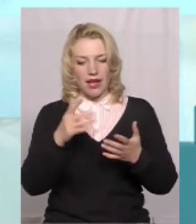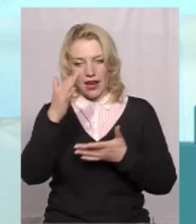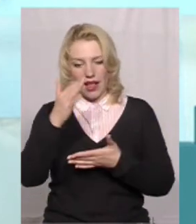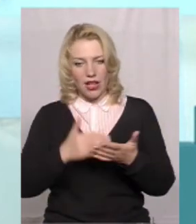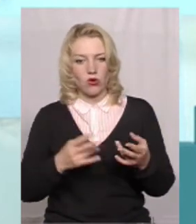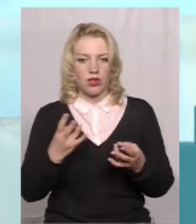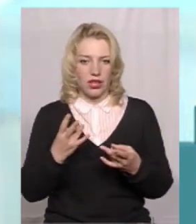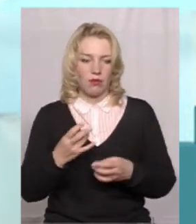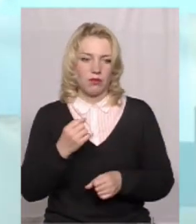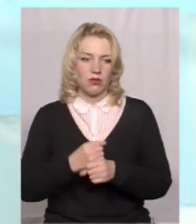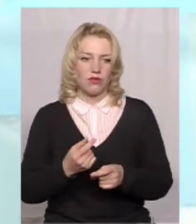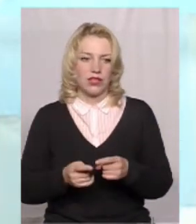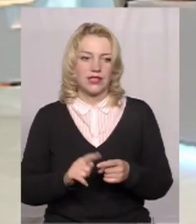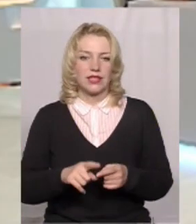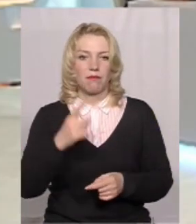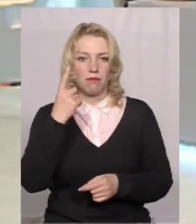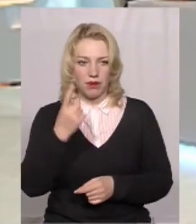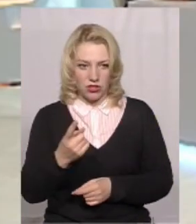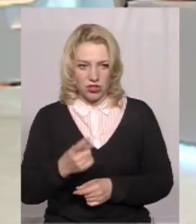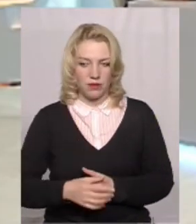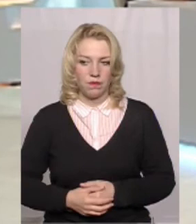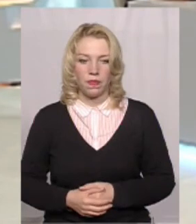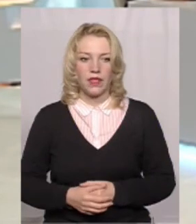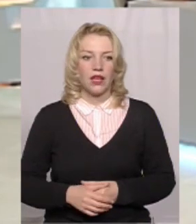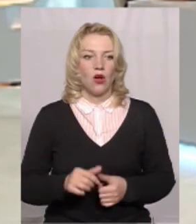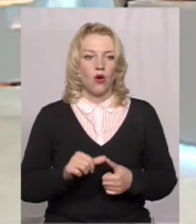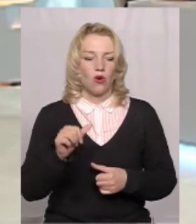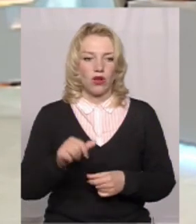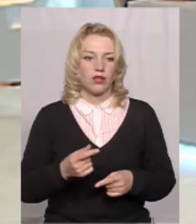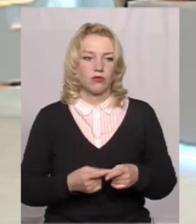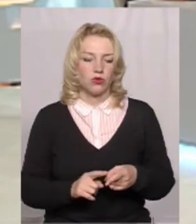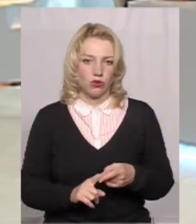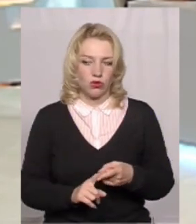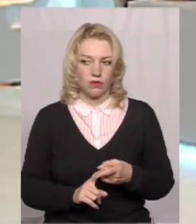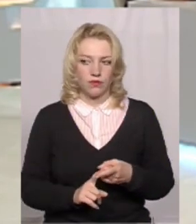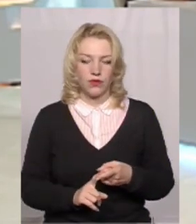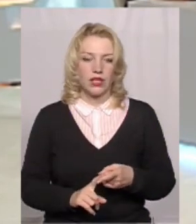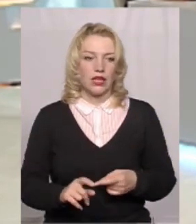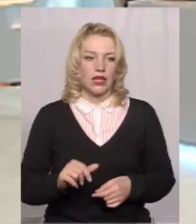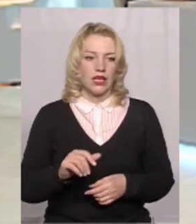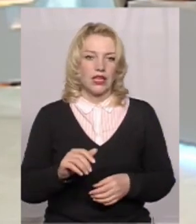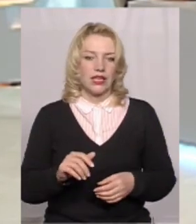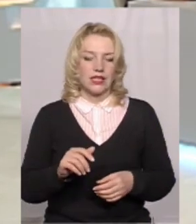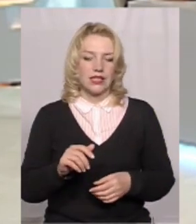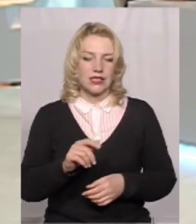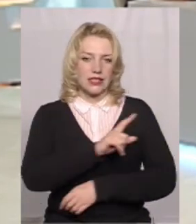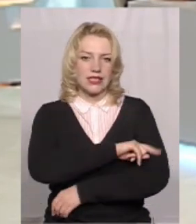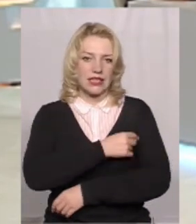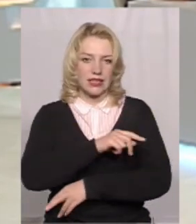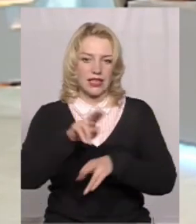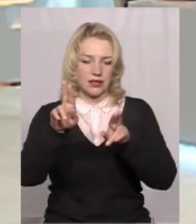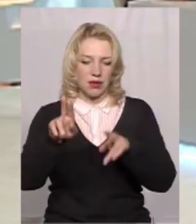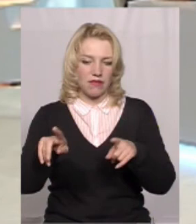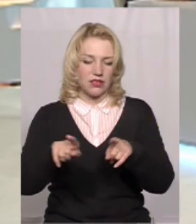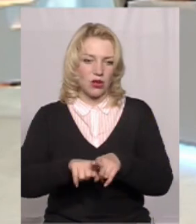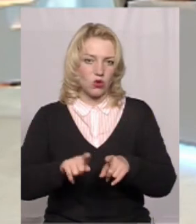працювати. Це перше. Крім того, санітарні правила вимагають